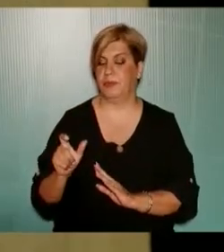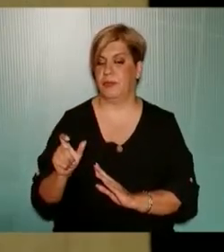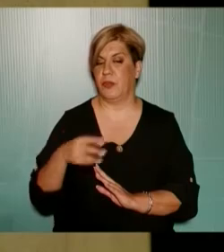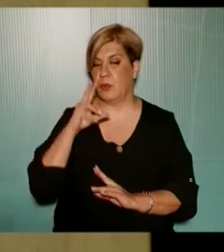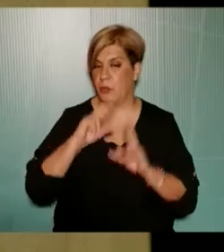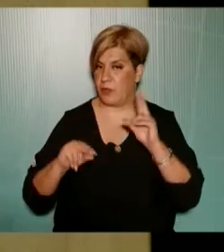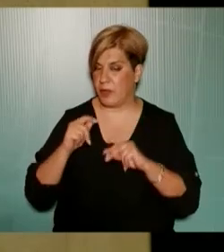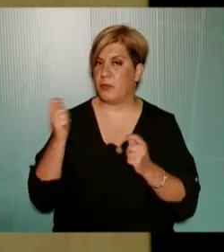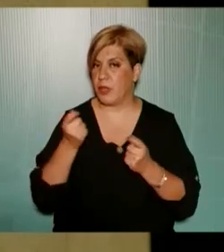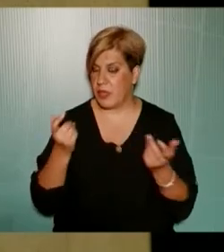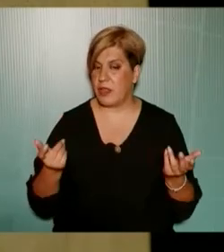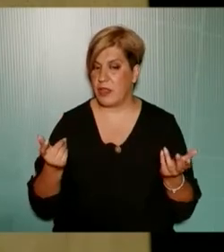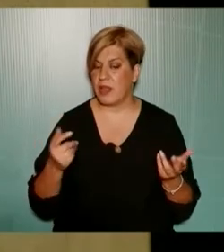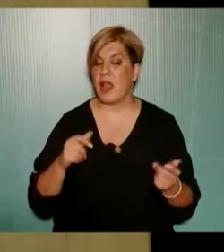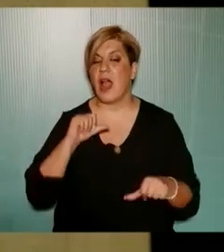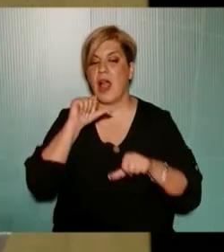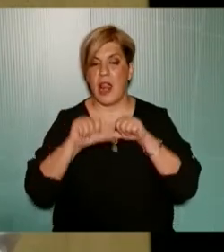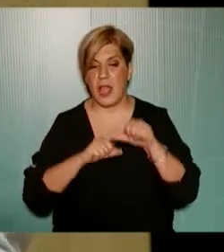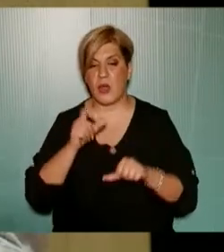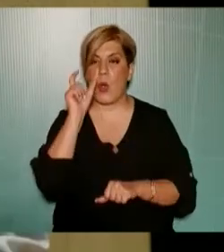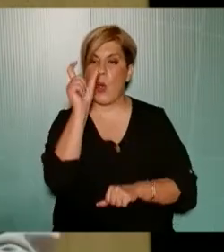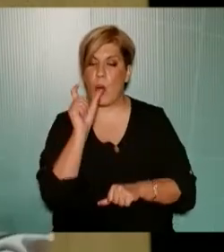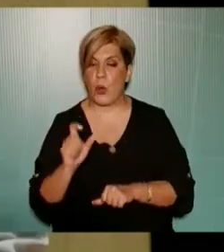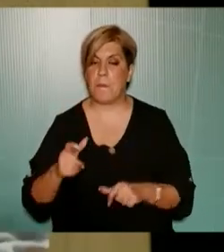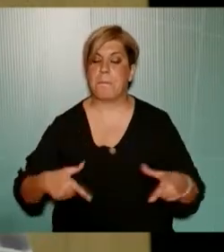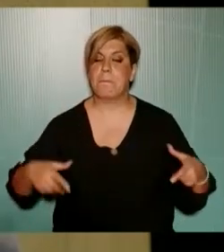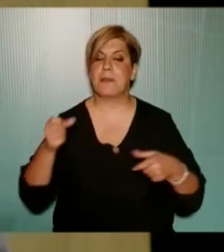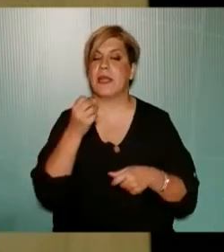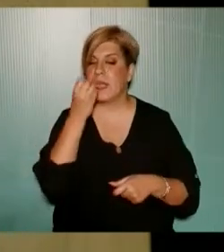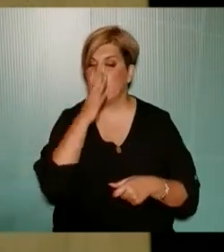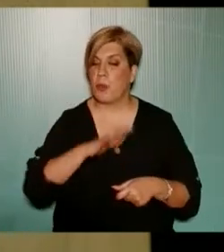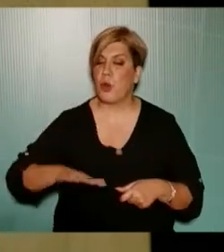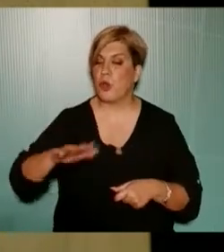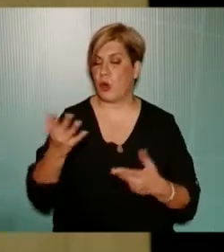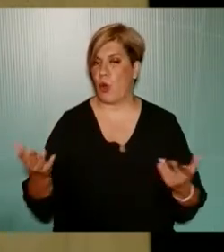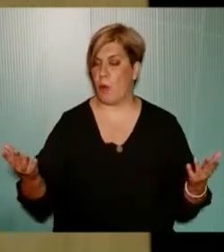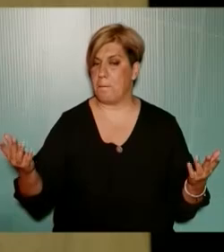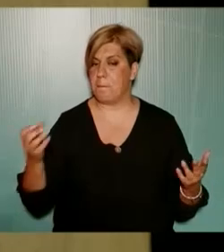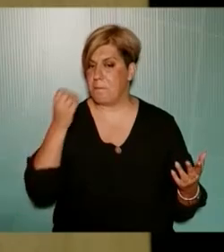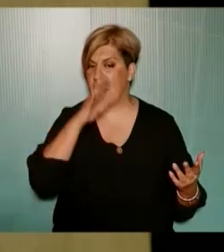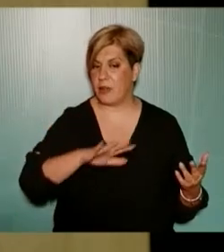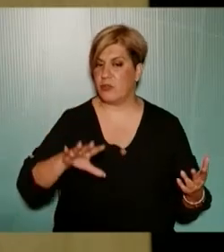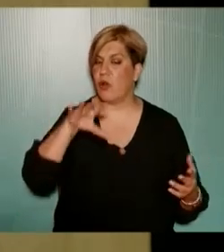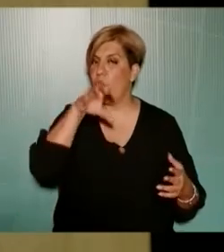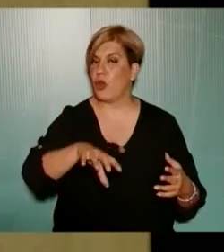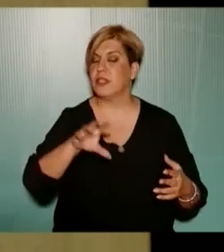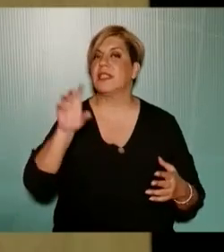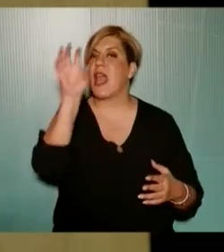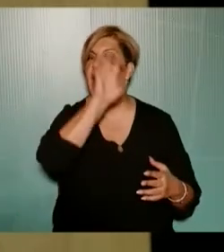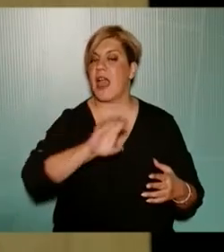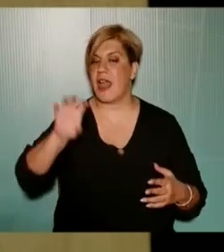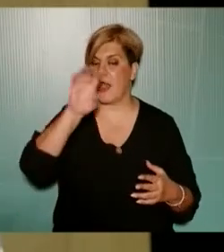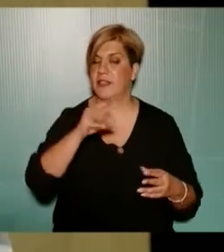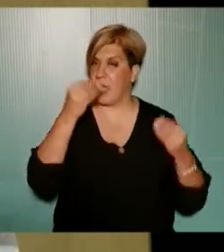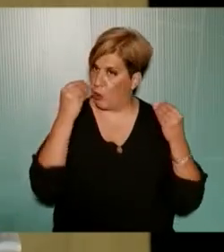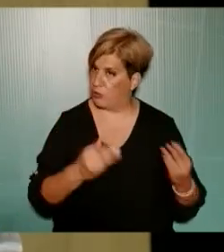κουβέντα η οποία γίνεται την αλλαγή των όρων μιλάμε για Μητροπολιτικό Πάρκο ενώ ξέρουμε ας πούμε ότι στον χώρο της ΔΕΦ και καλώς να ορίσει